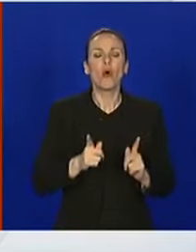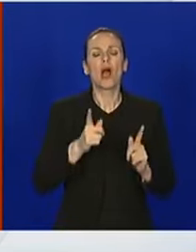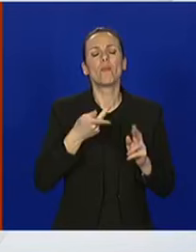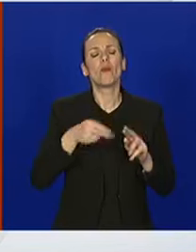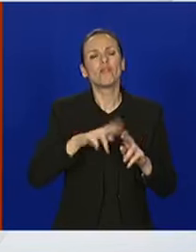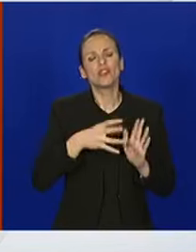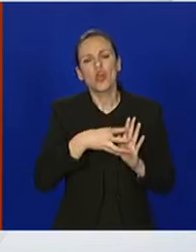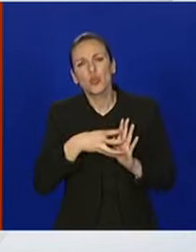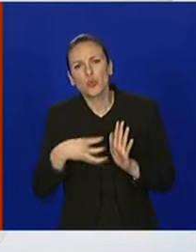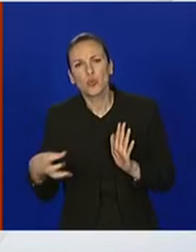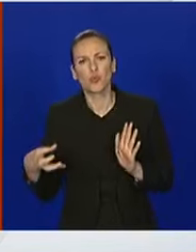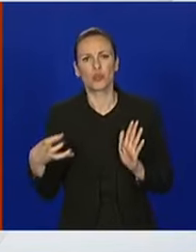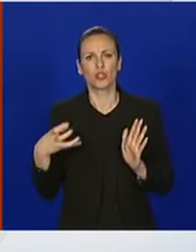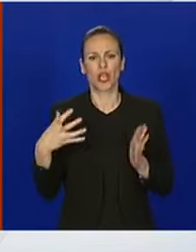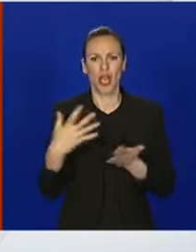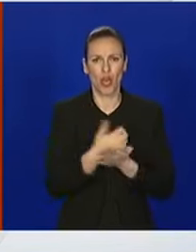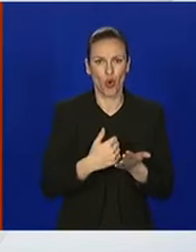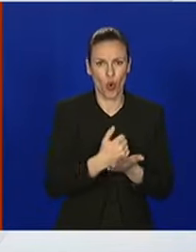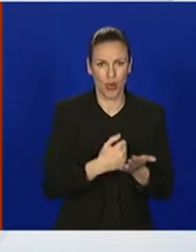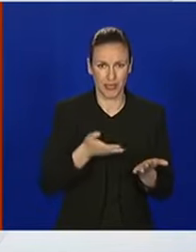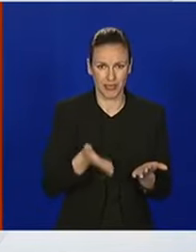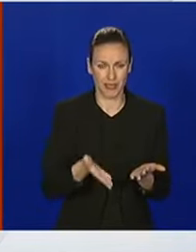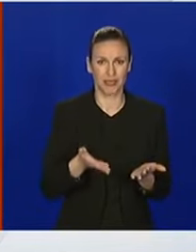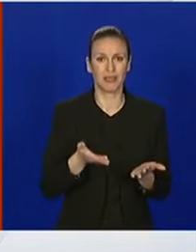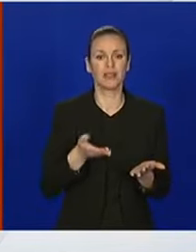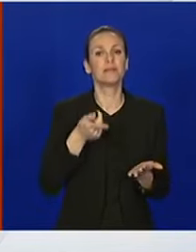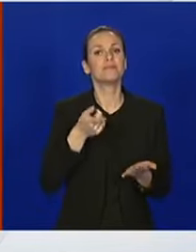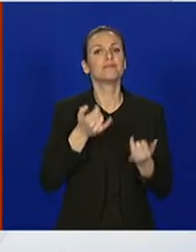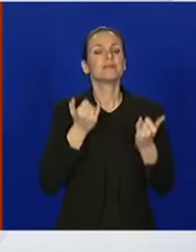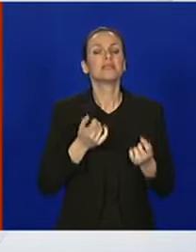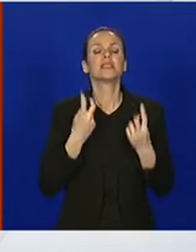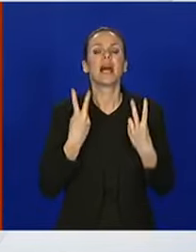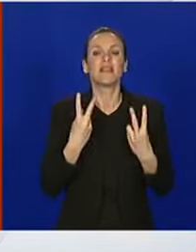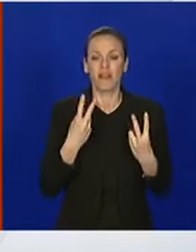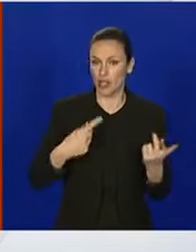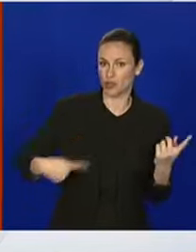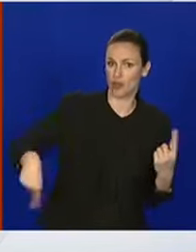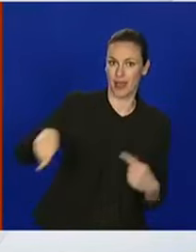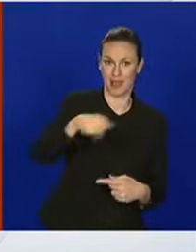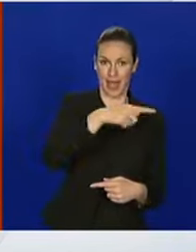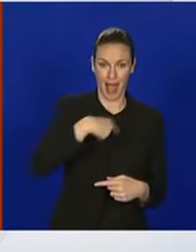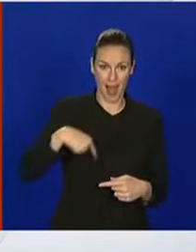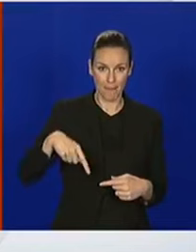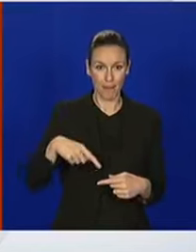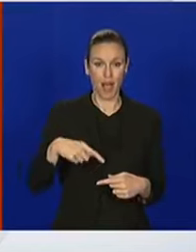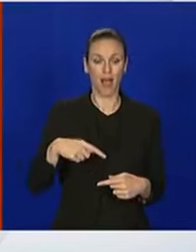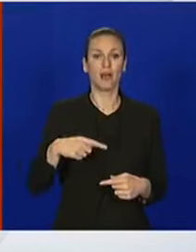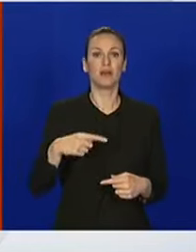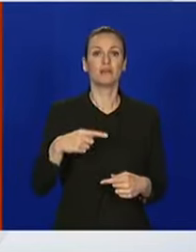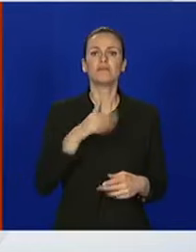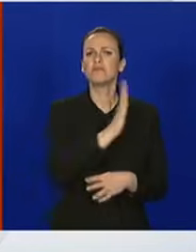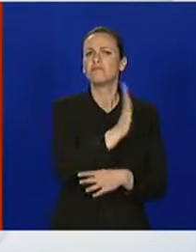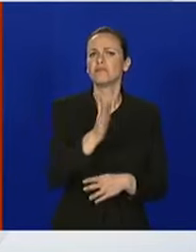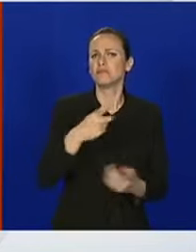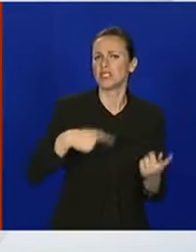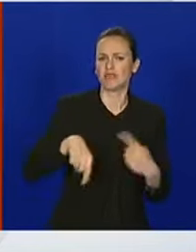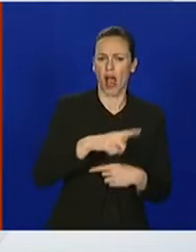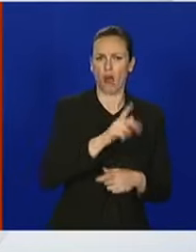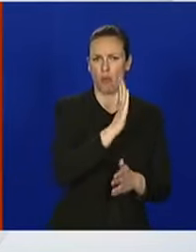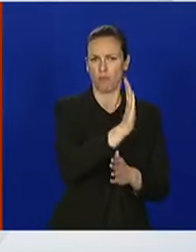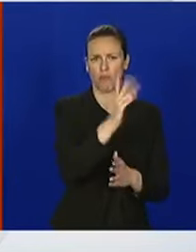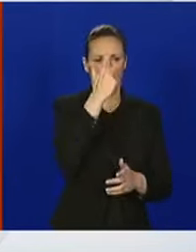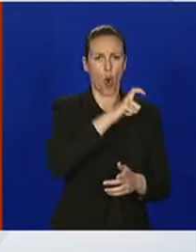prakticirati, da je to važno za sve nas, za svakog od nas pona osob,